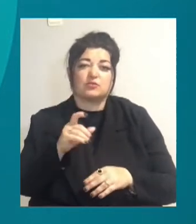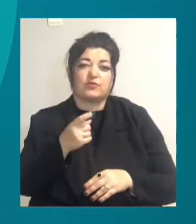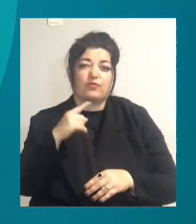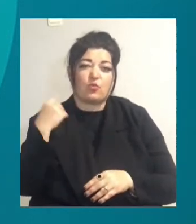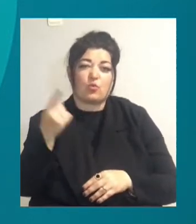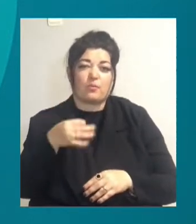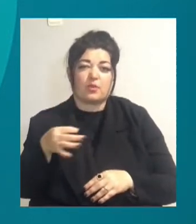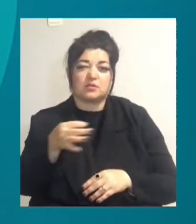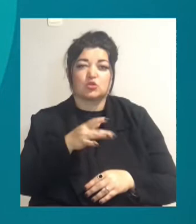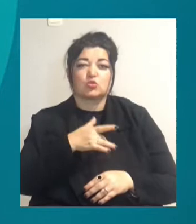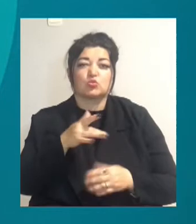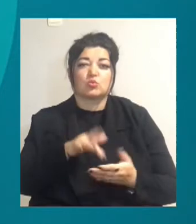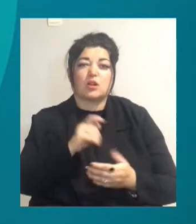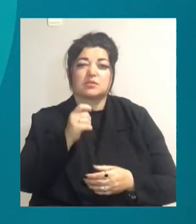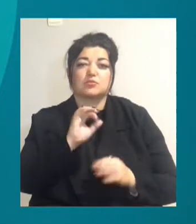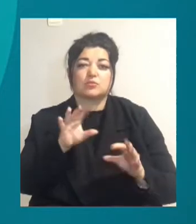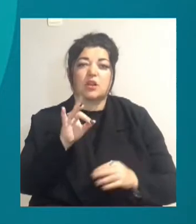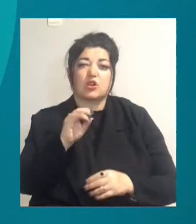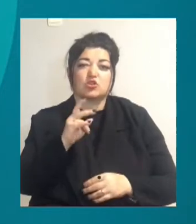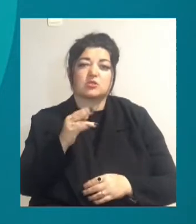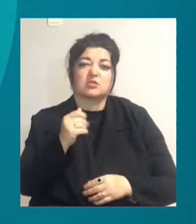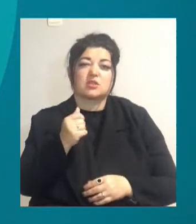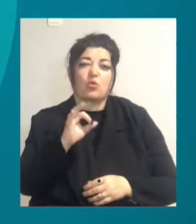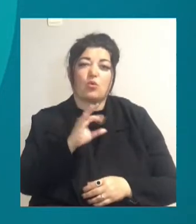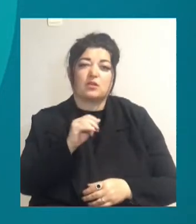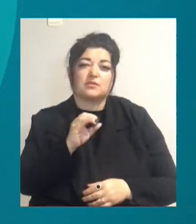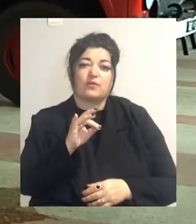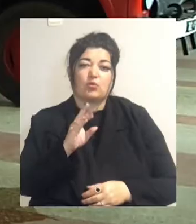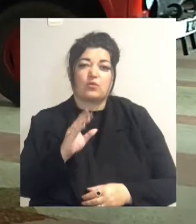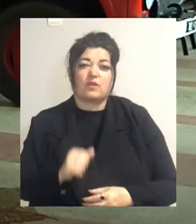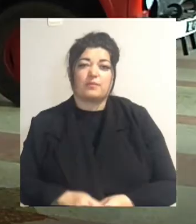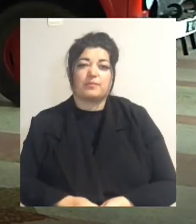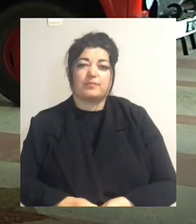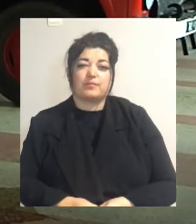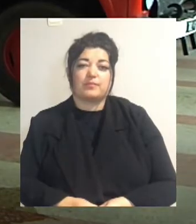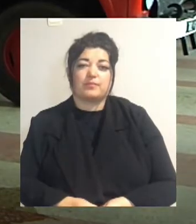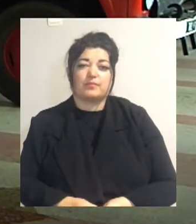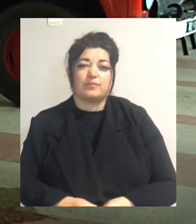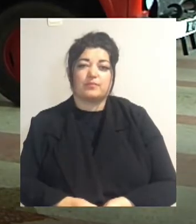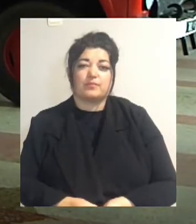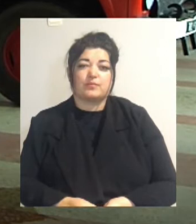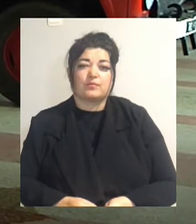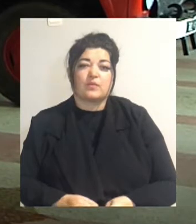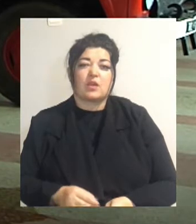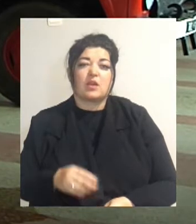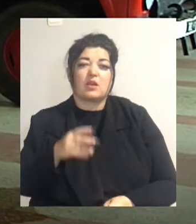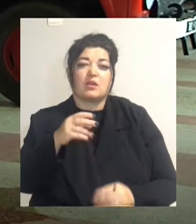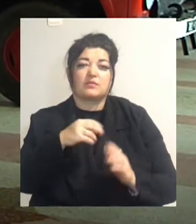Суспільного розповіла речниця ДСНС в Одеській області Ольга Сафронова. Було прибрано 17 дерев,